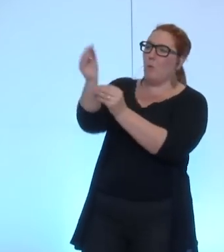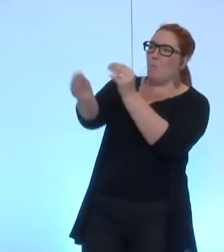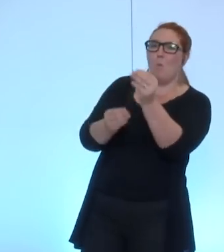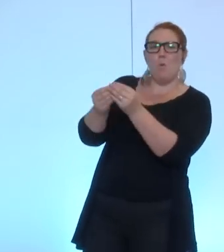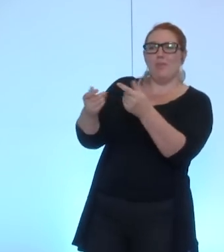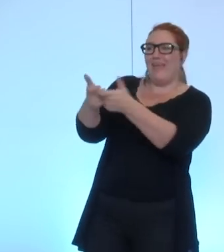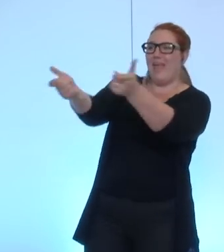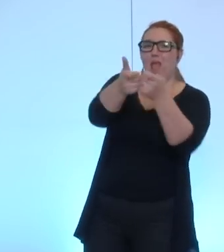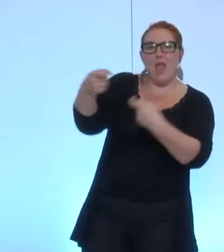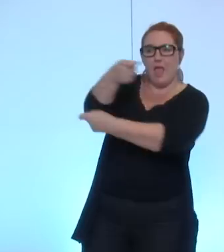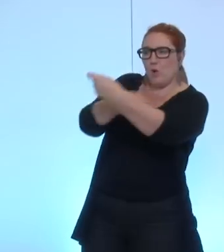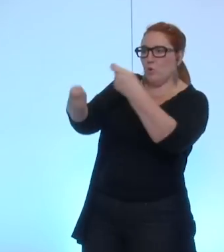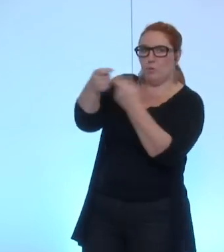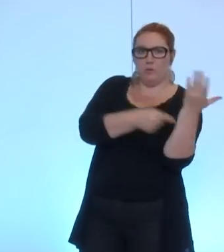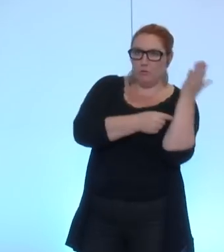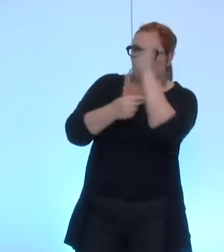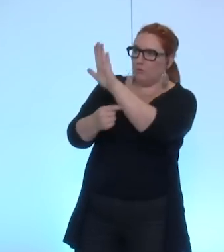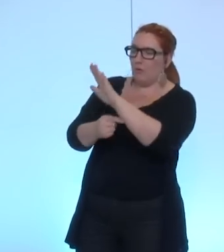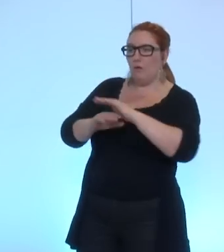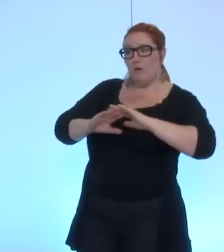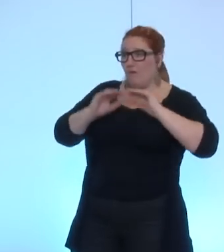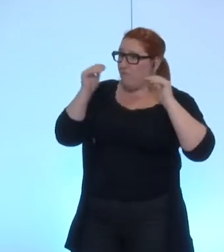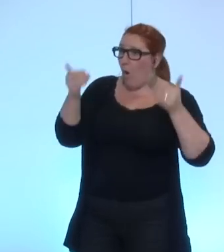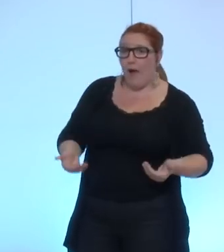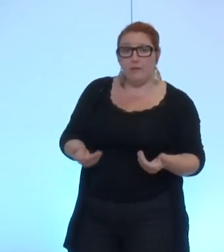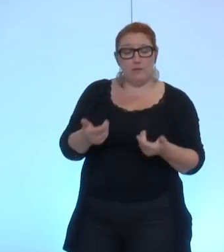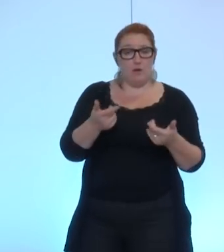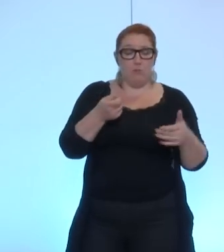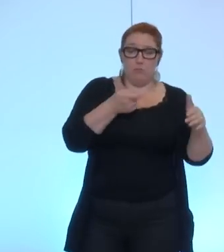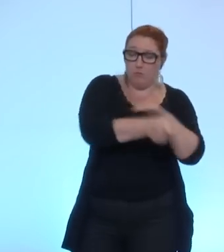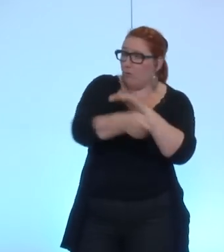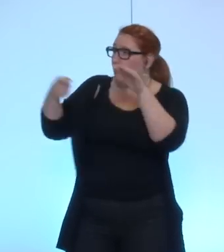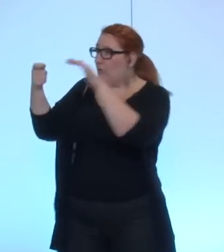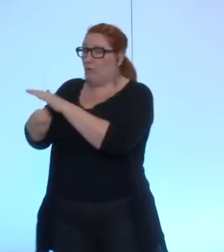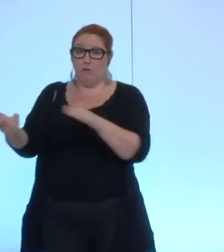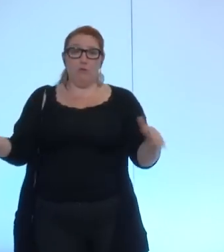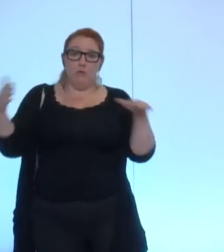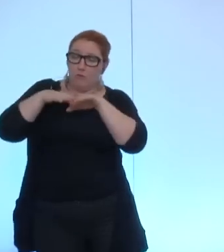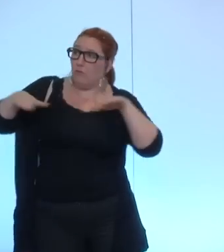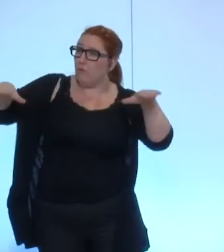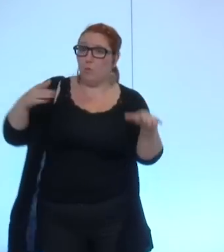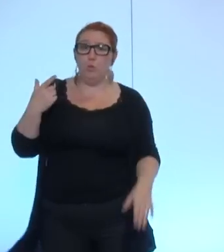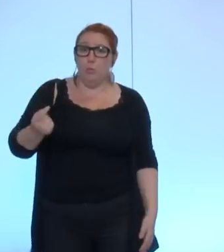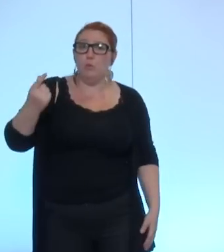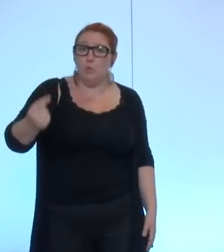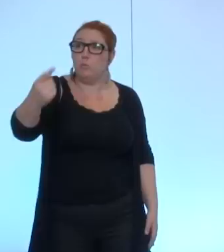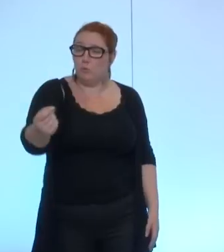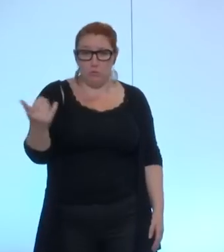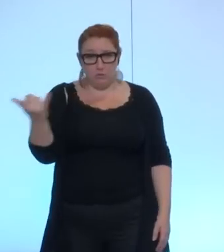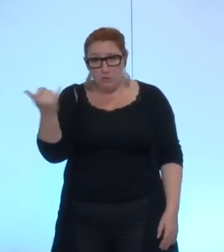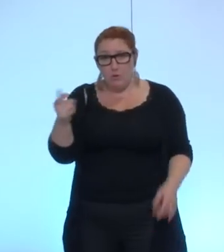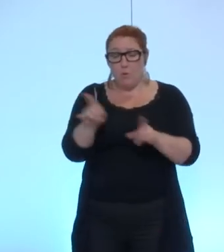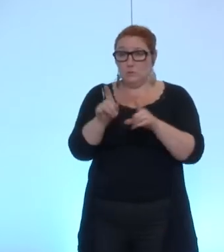arrêter d'abord les doublons dans la gestion de l'argent des collectivités territoriales et dans la gestion des différentes strates, notamment au niveau local.